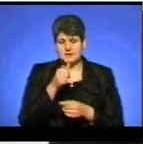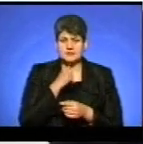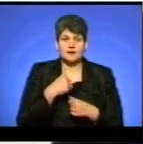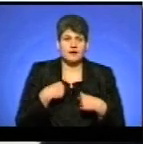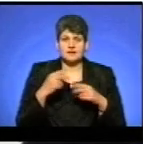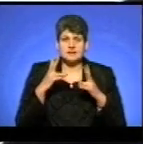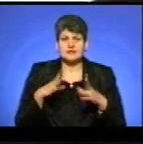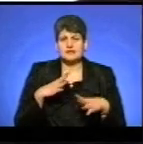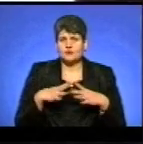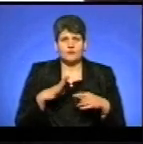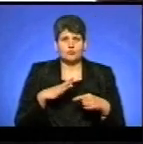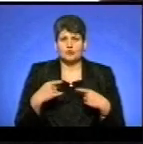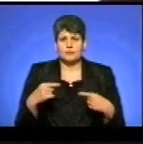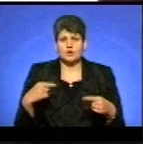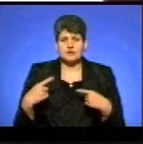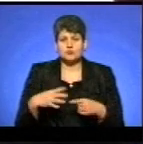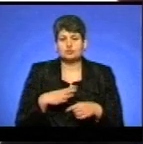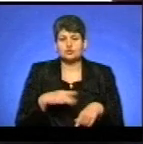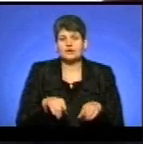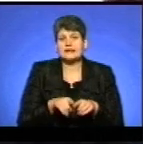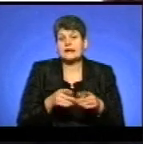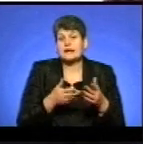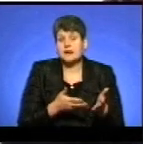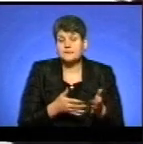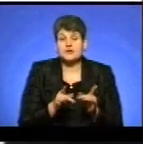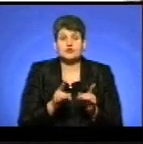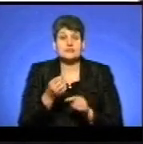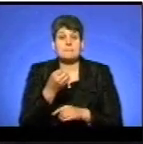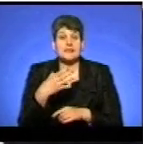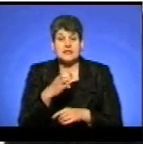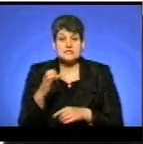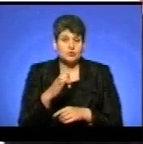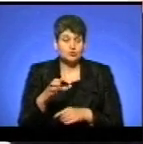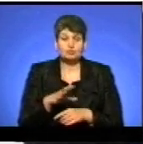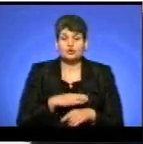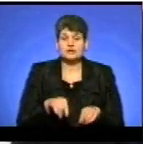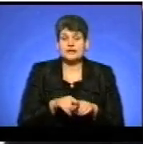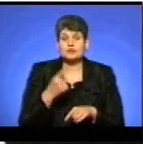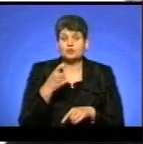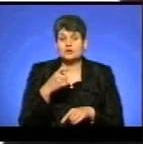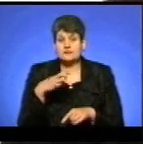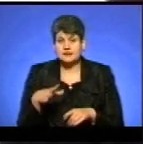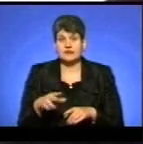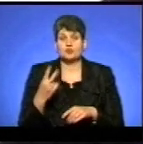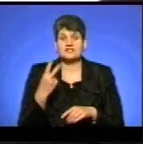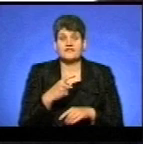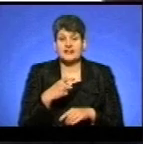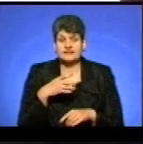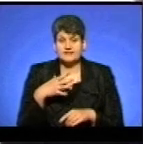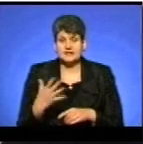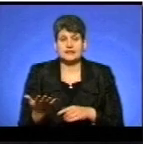знаю, у мене на тренуваннях по-різному було. Було таке, що за 15 секунд рвав, було таке і за хвилину, за дві, за три. Це